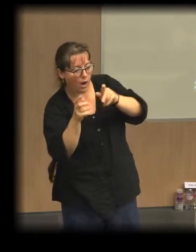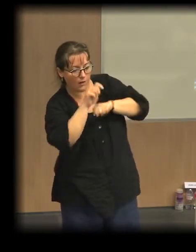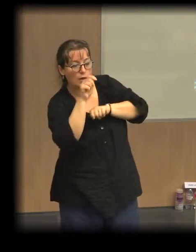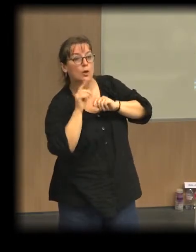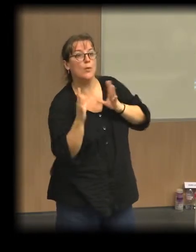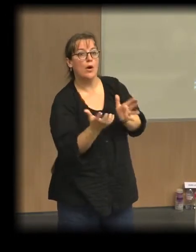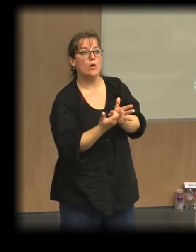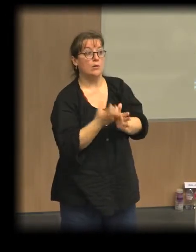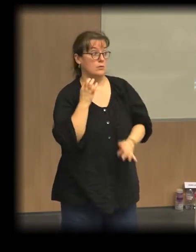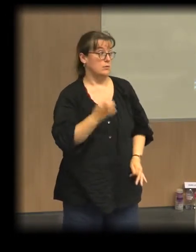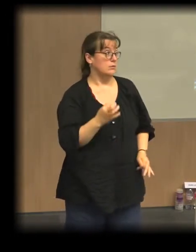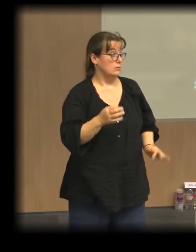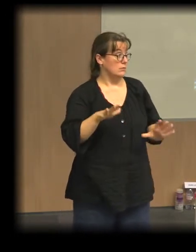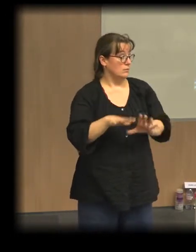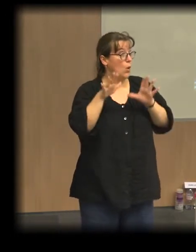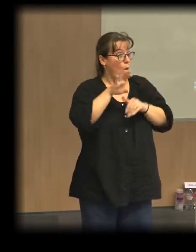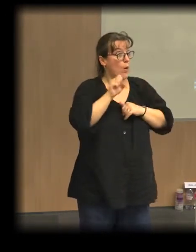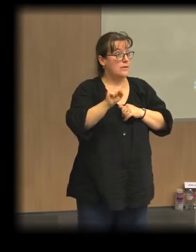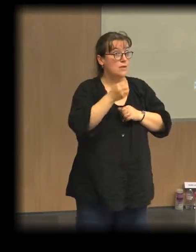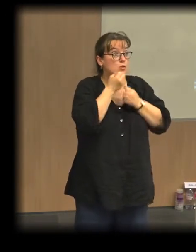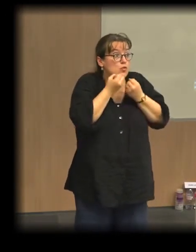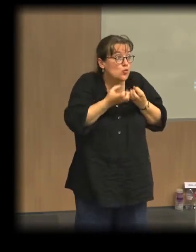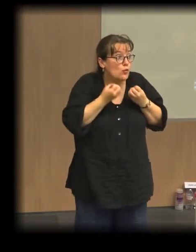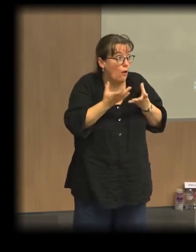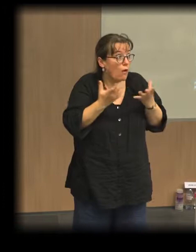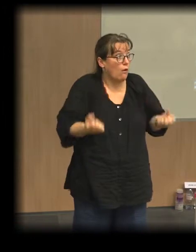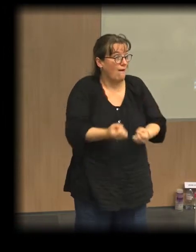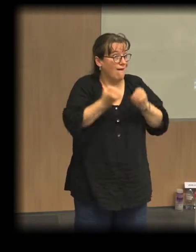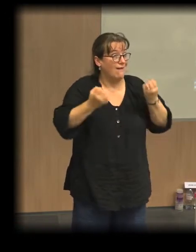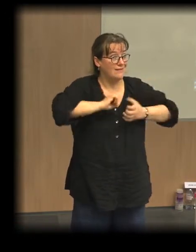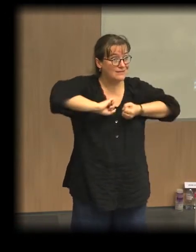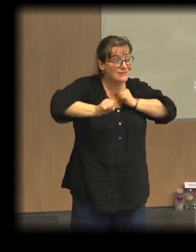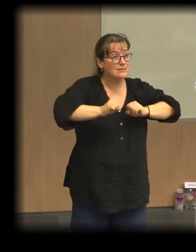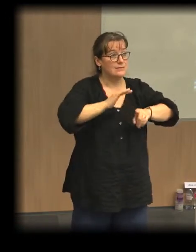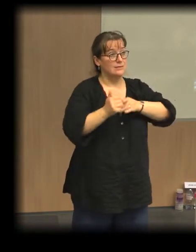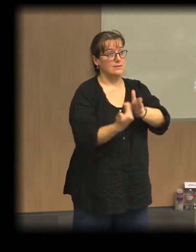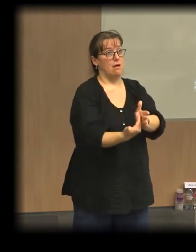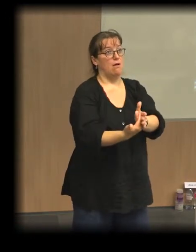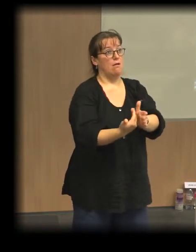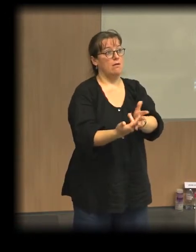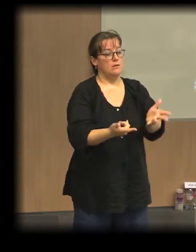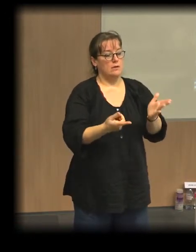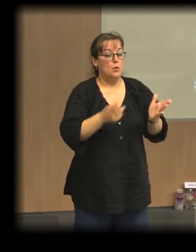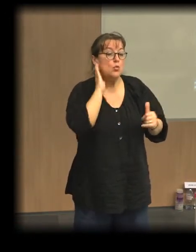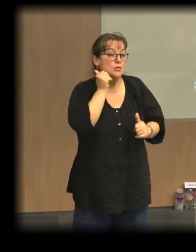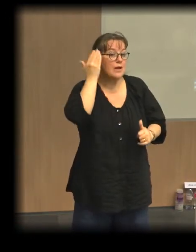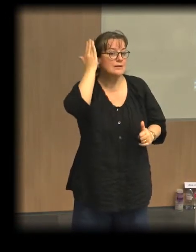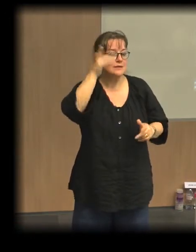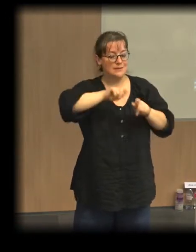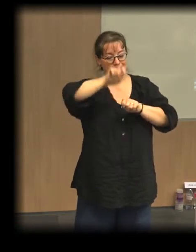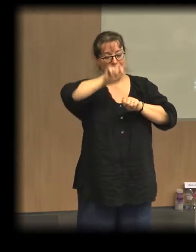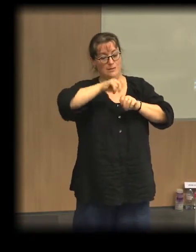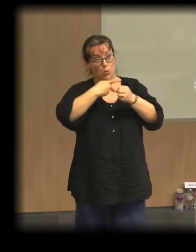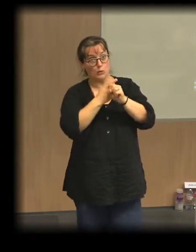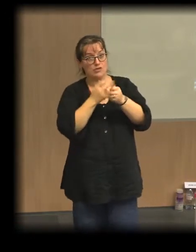cette direction, qui est une direction qui va lui donner pour demain si elle adopte une légitimité plus grande au regard